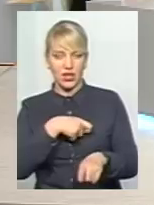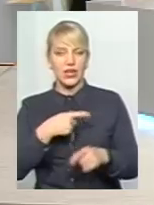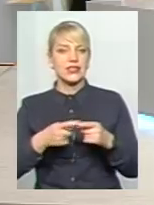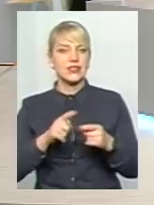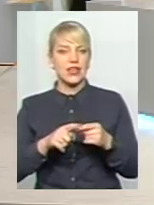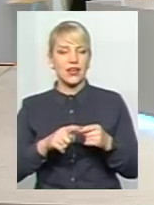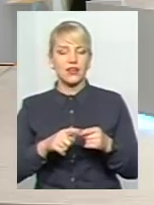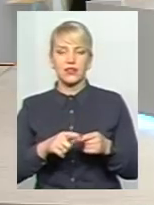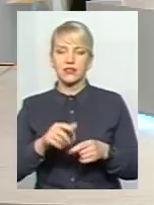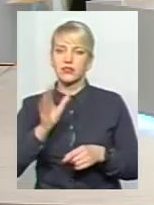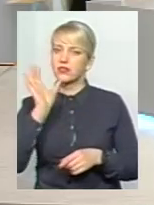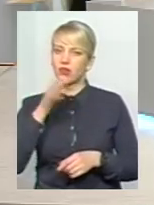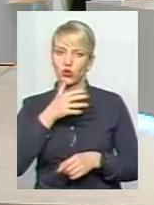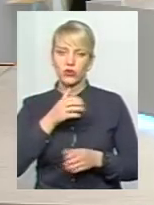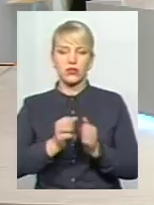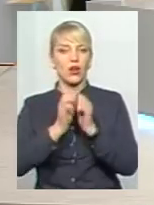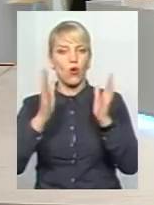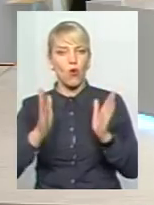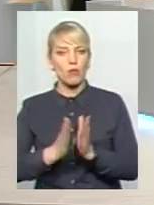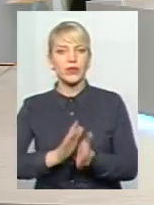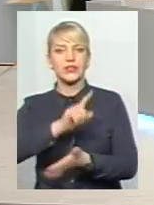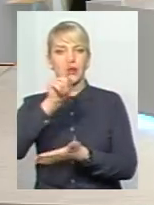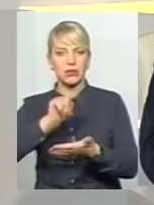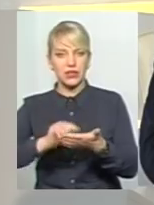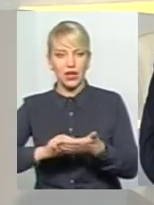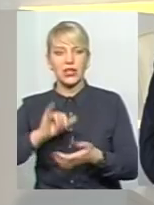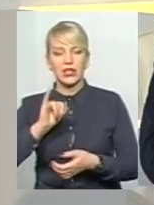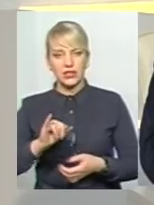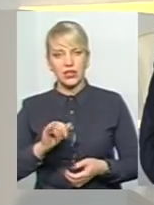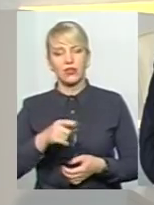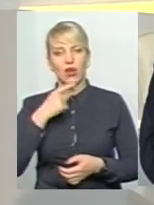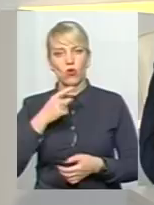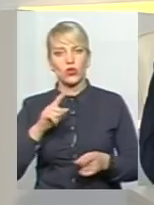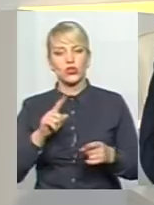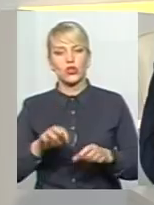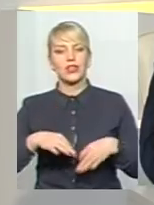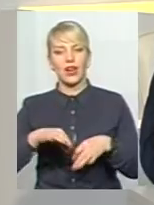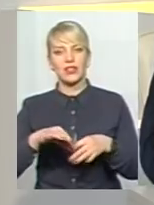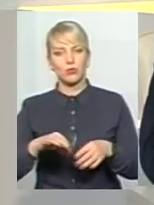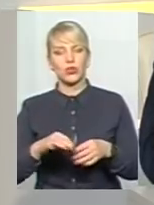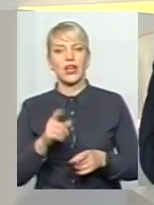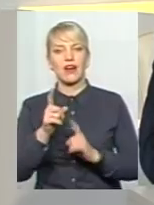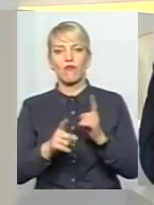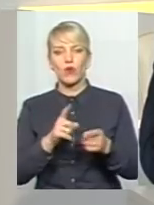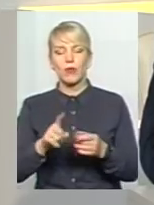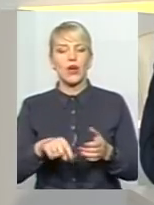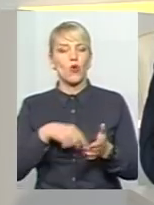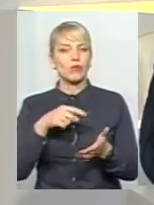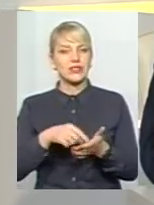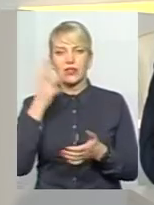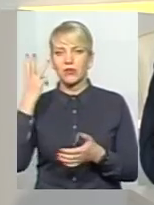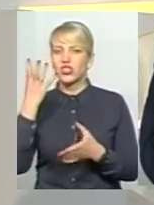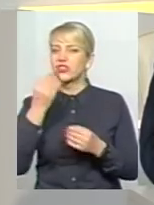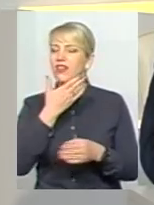скажімо так, дуже серйозне, комплексне питання. І, знову ж таки, наголошую, що транспортна реформа в місті ще не відбулася. Це довгий